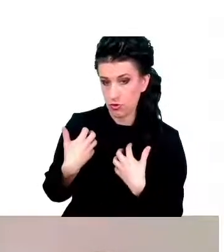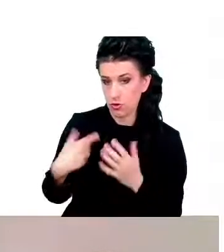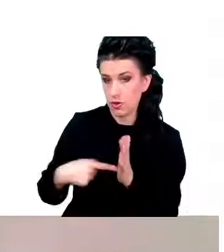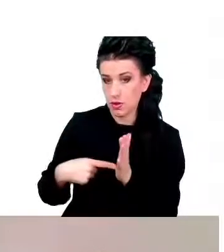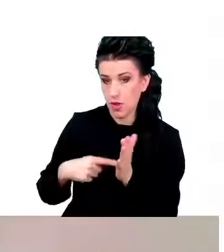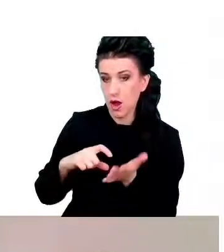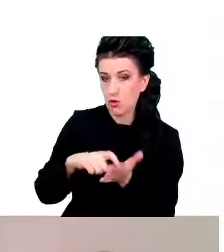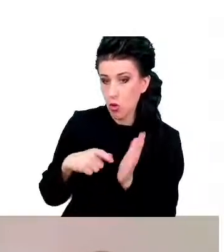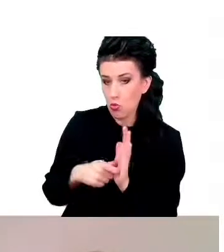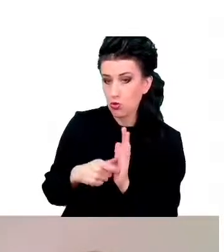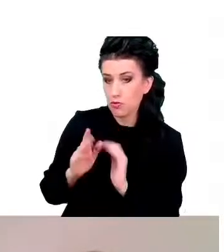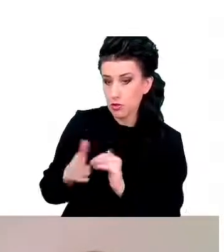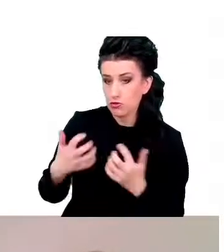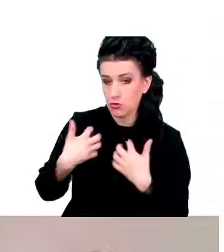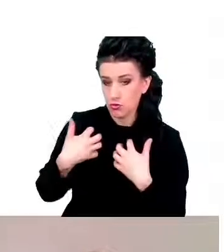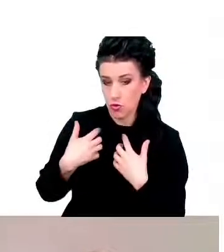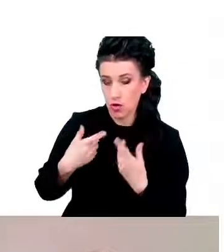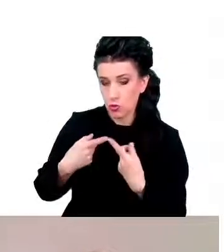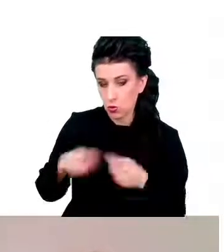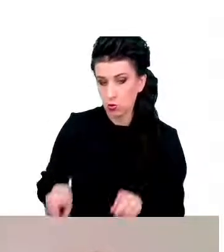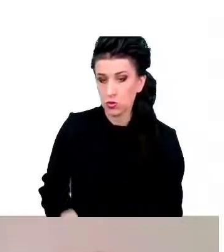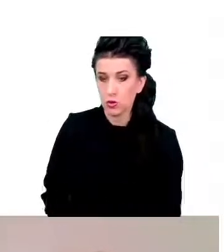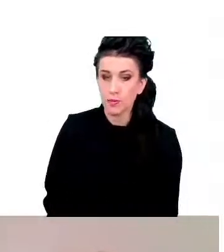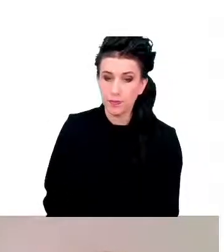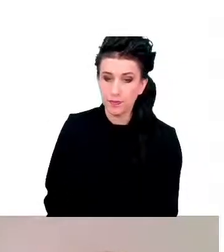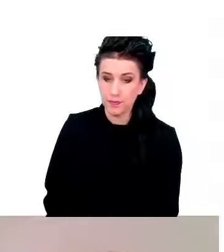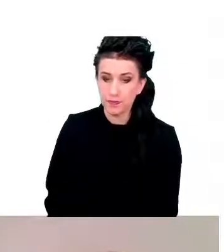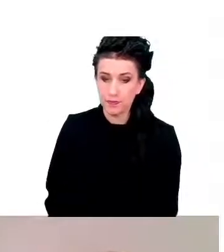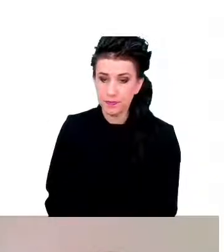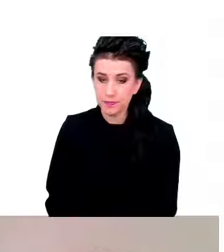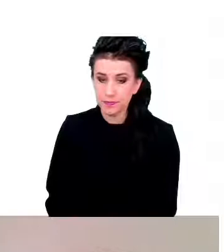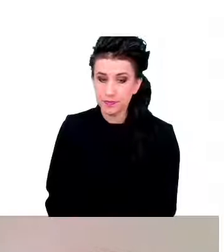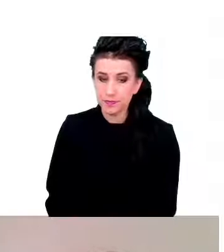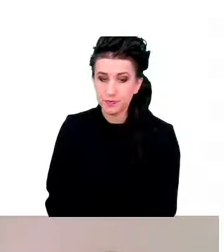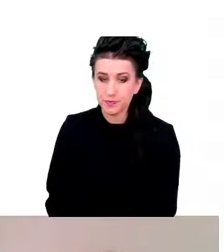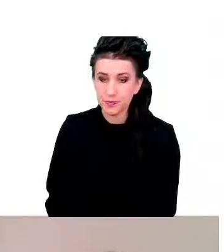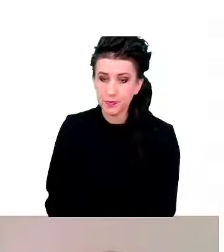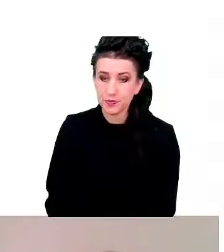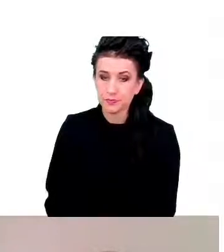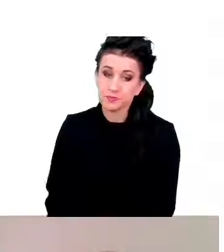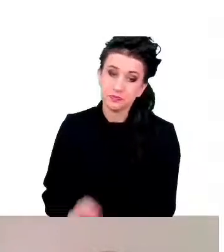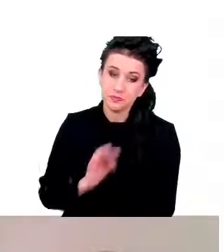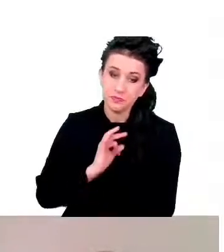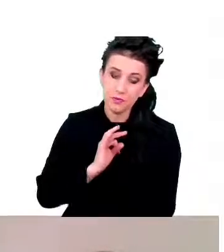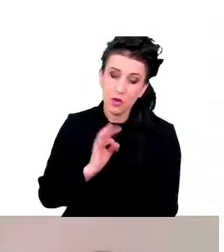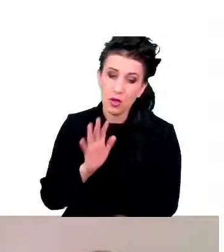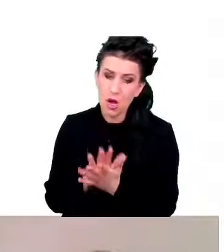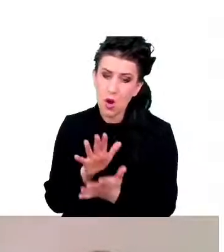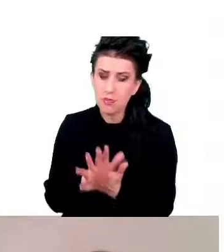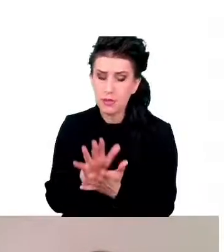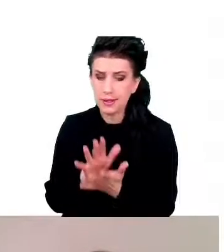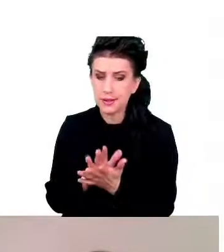niż w odwrotnym przypadku. I dobrze to, moim zdaniem przynajmniej, dobrze obrazuje to,